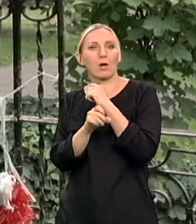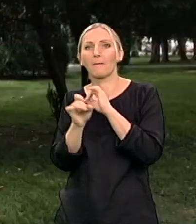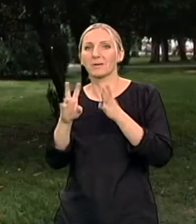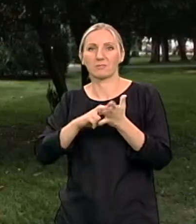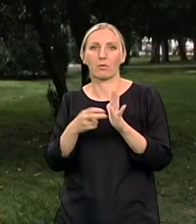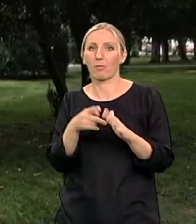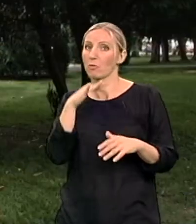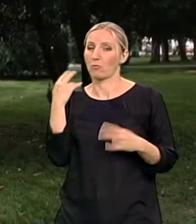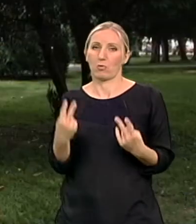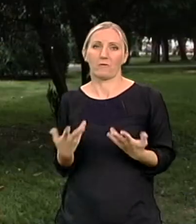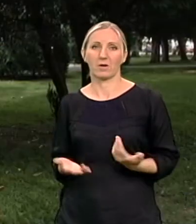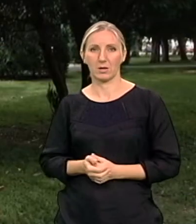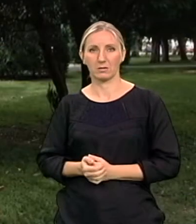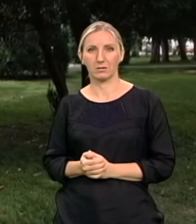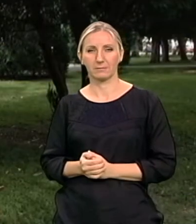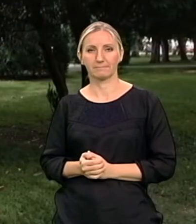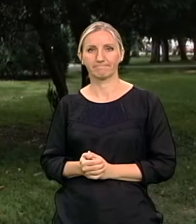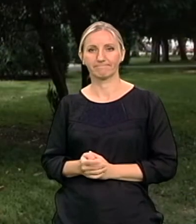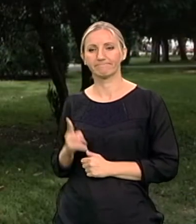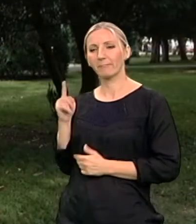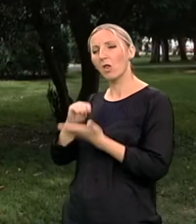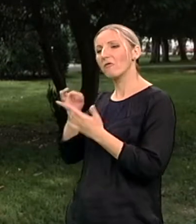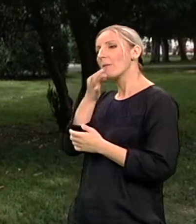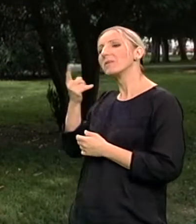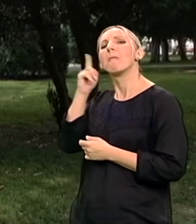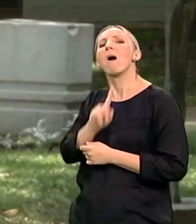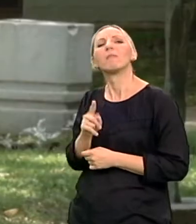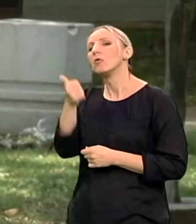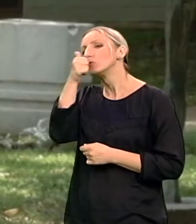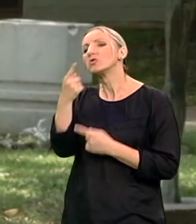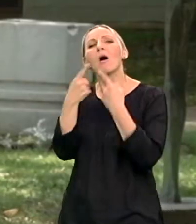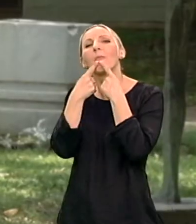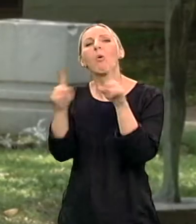znači mnogo. Šta bi bila poruka vaša posle svega ovoga što ste proživeli?